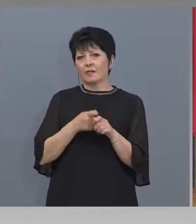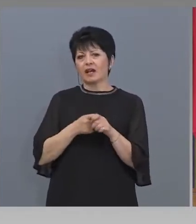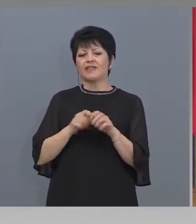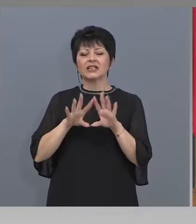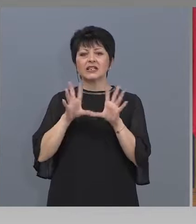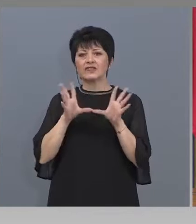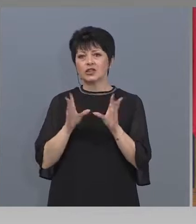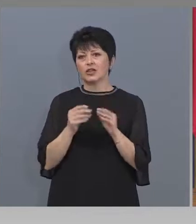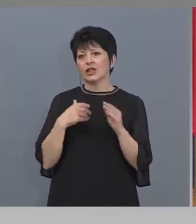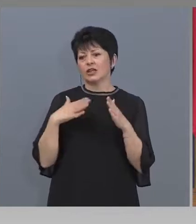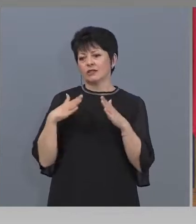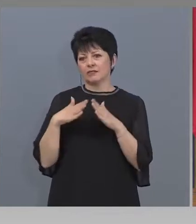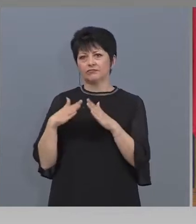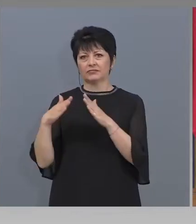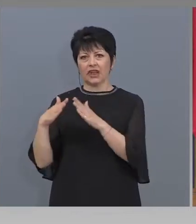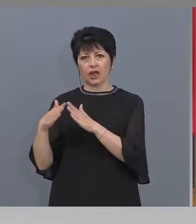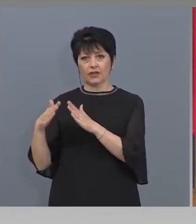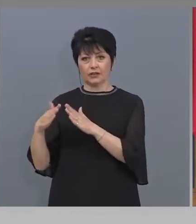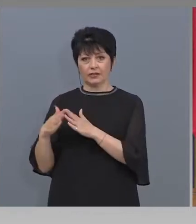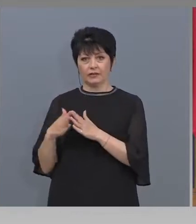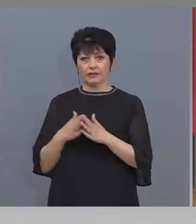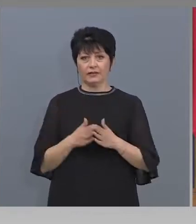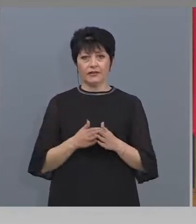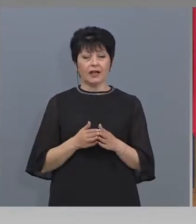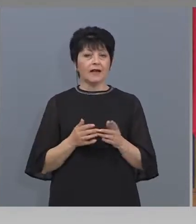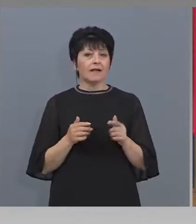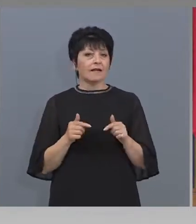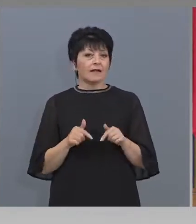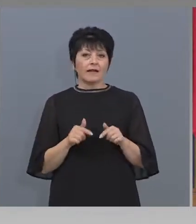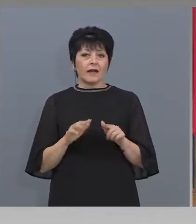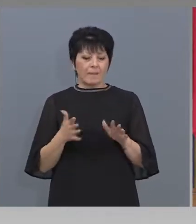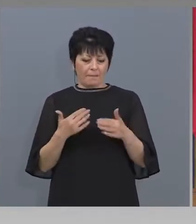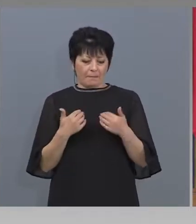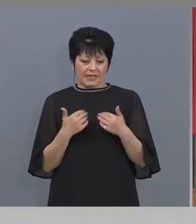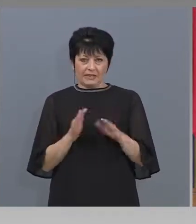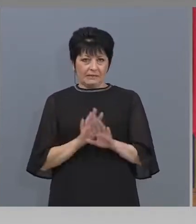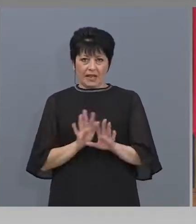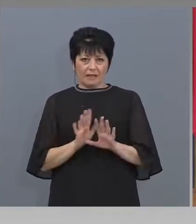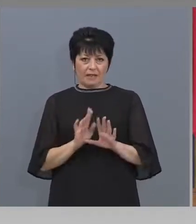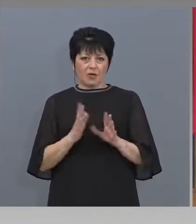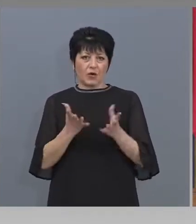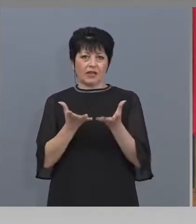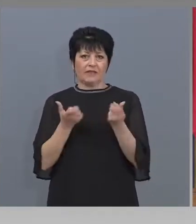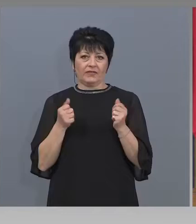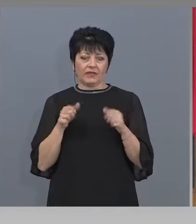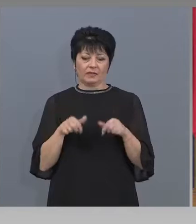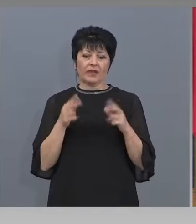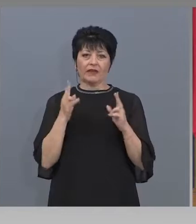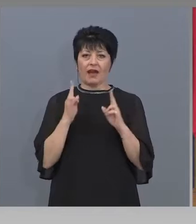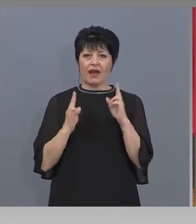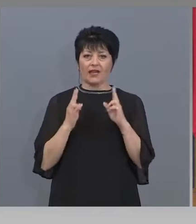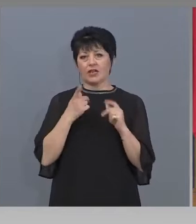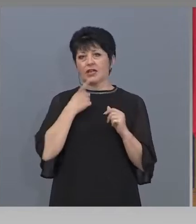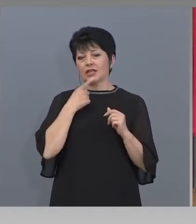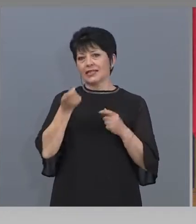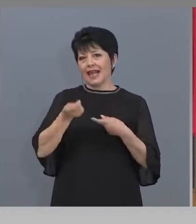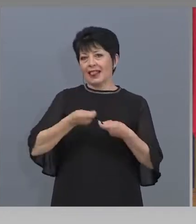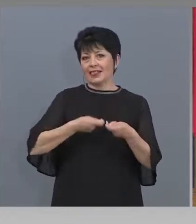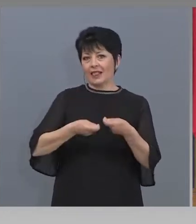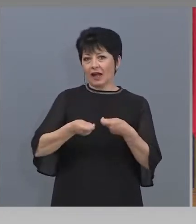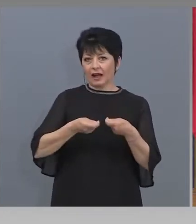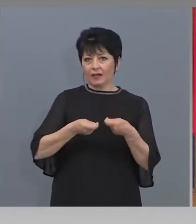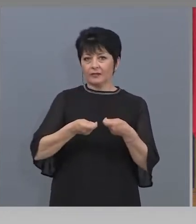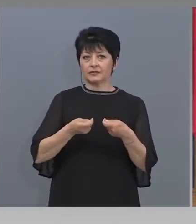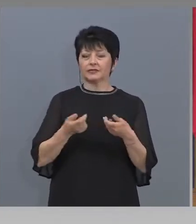си къщи. Така че, все пак, те без мен не могат да вземат такова решение за търк. Аз